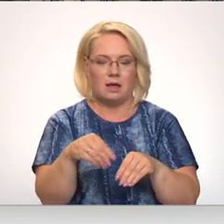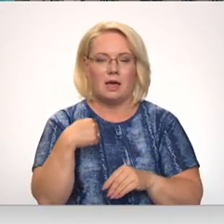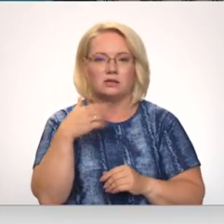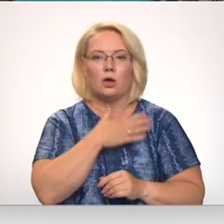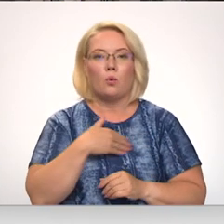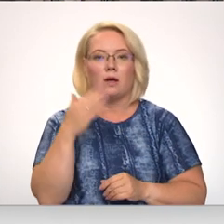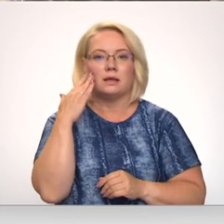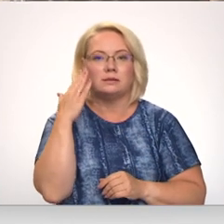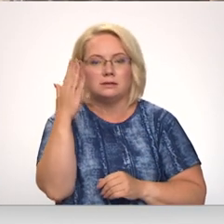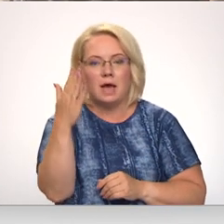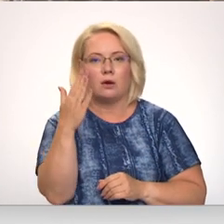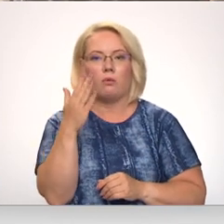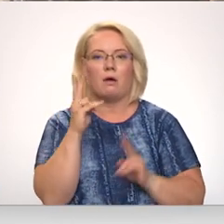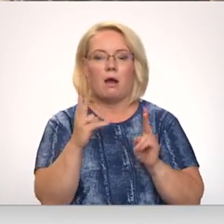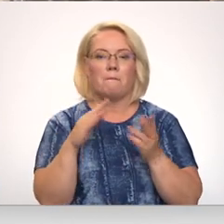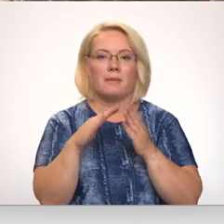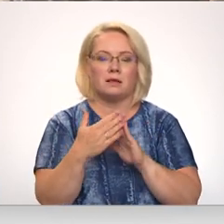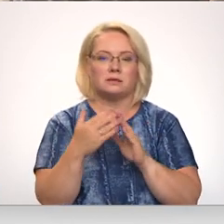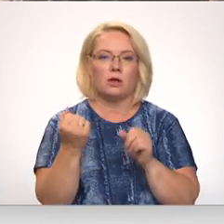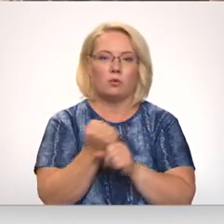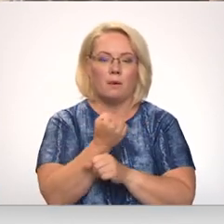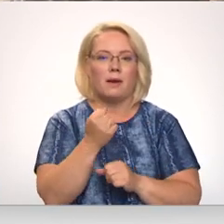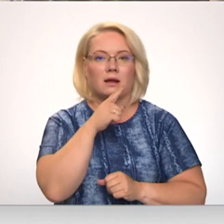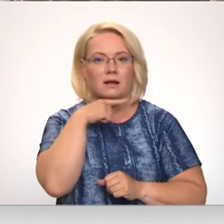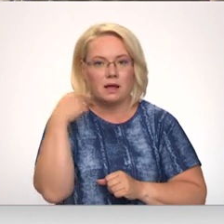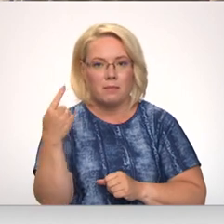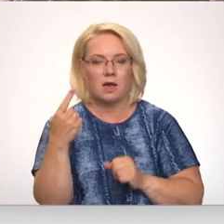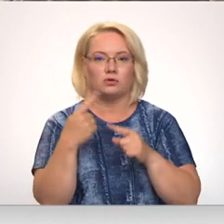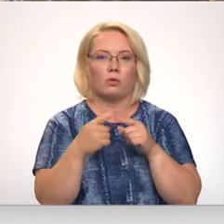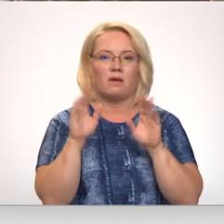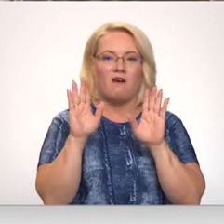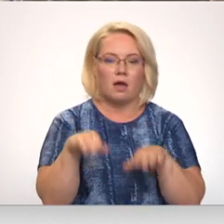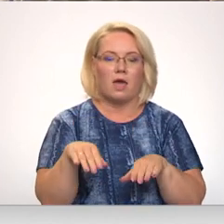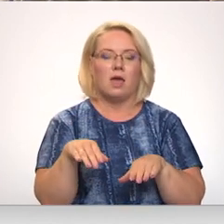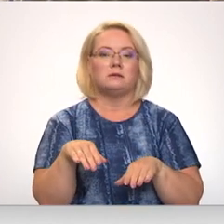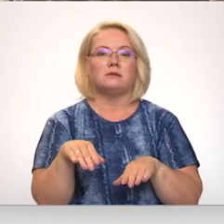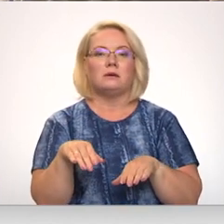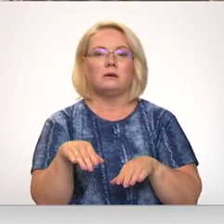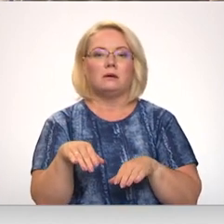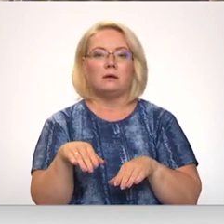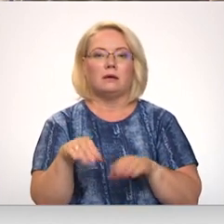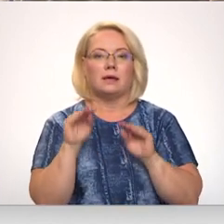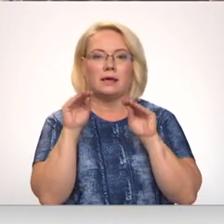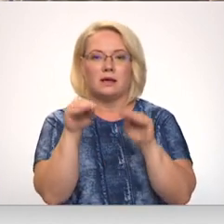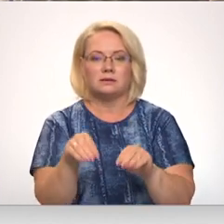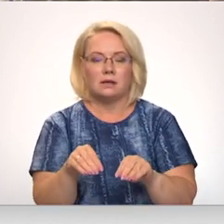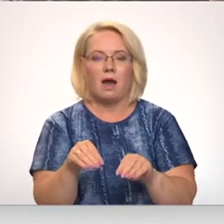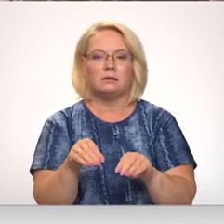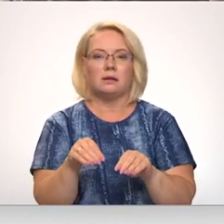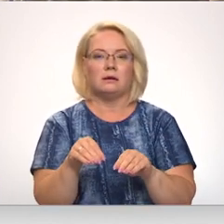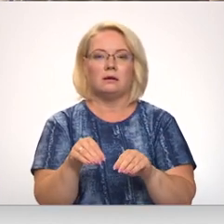ceru, ka pilsēti tomēr gribēs un varēs iestādīt